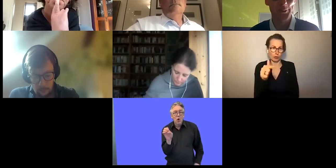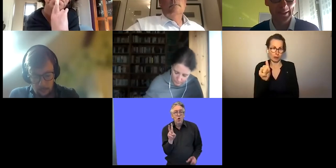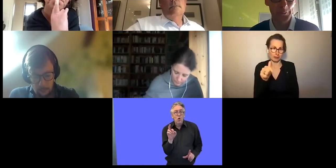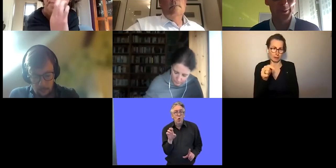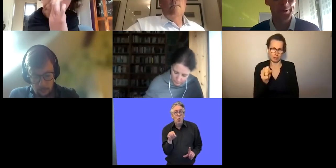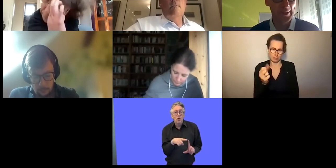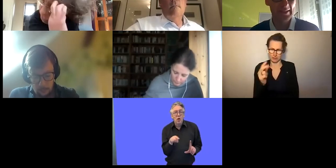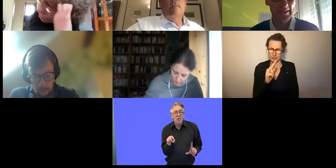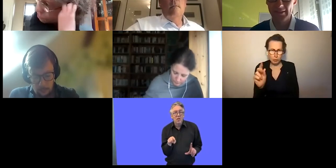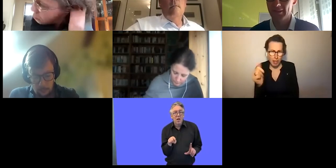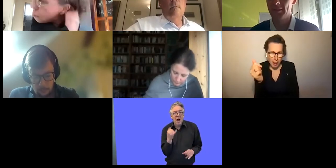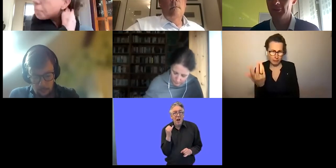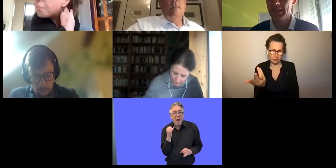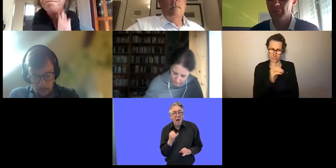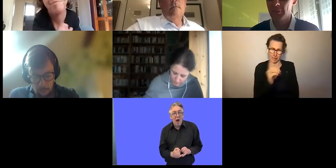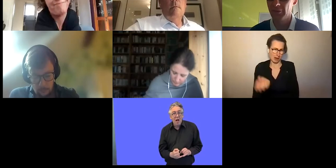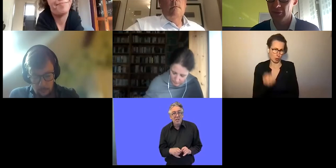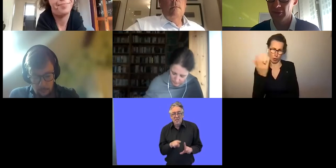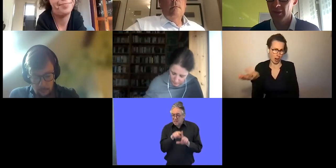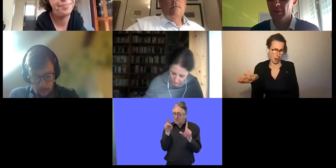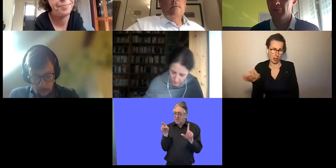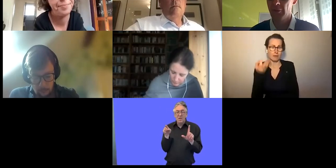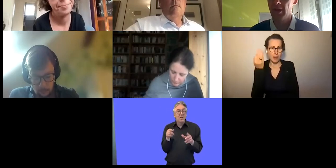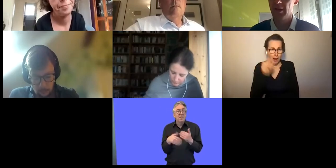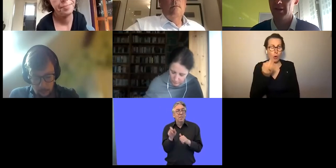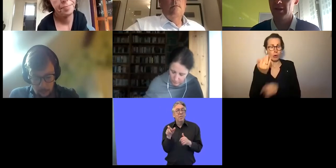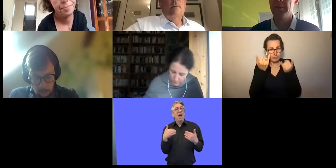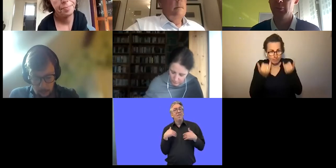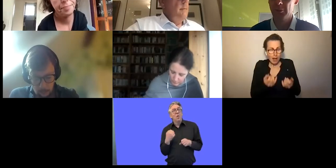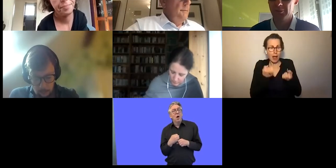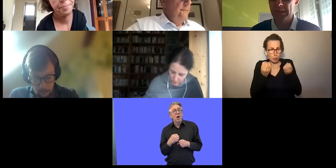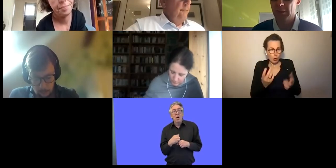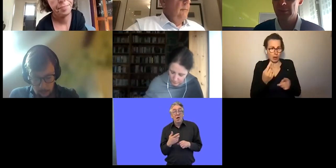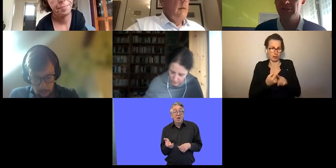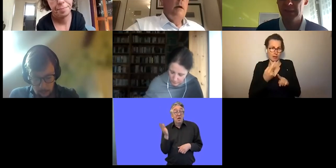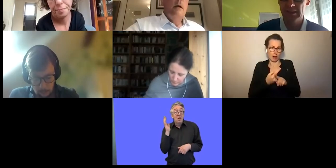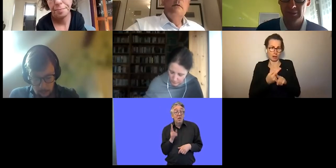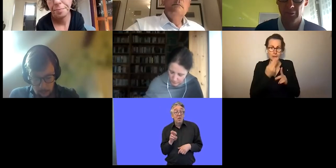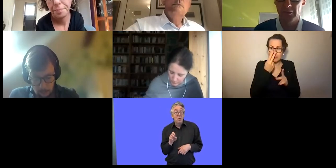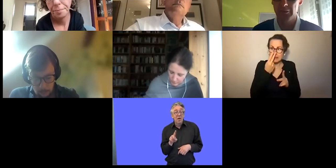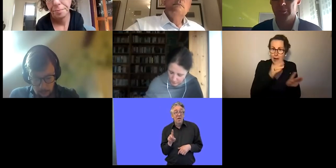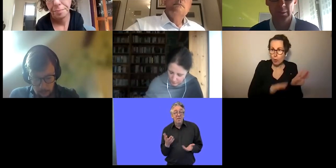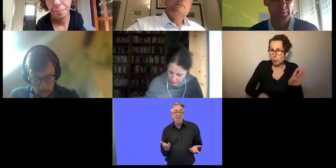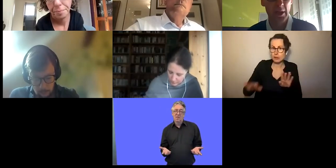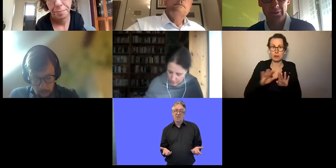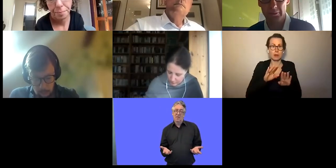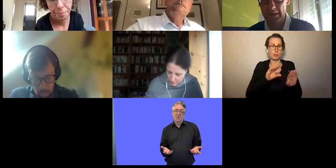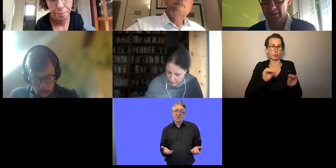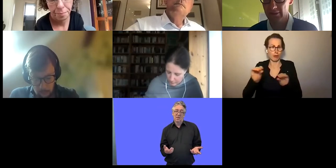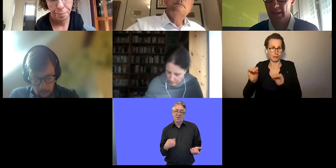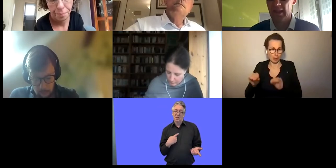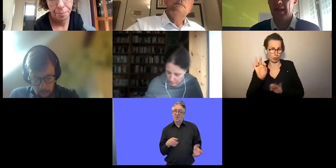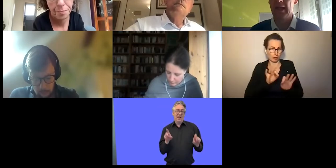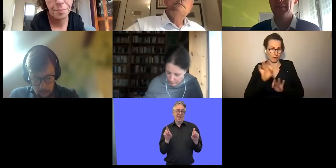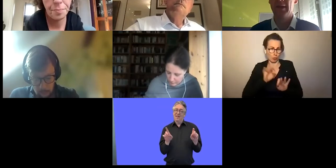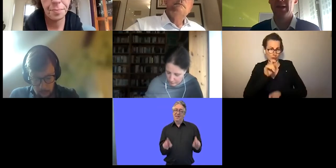Also das ist wirklich nicht aktuell. Wir brauchen wirklich aktuelle Erhebungen in dieser Hinsicht. Da müssen sich auch die Menschen